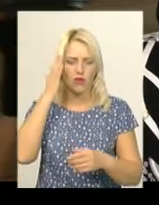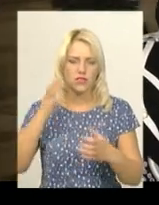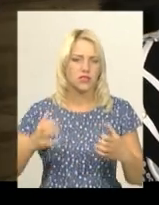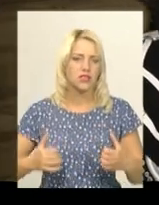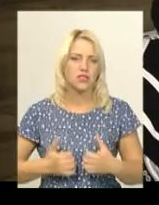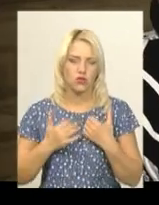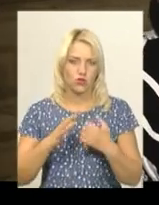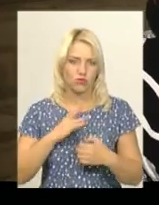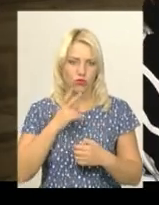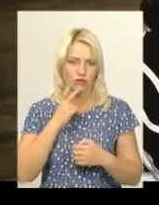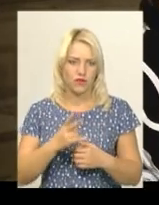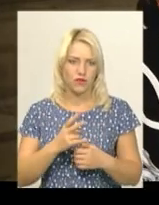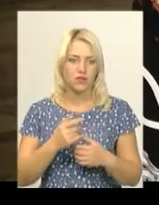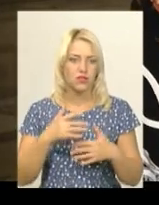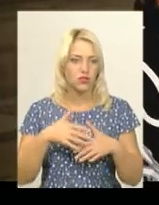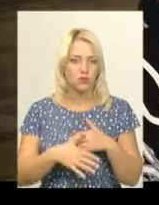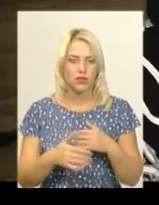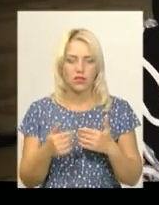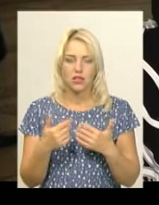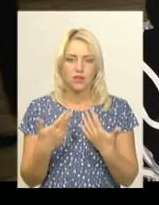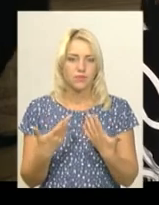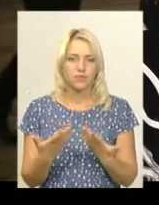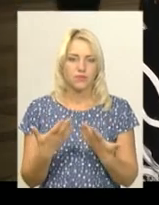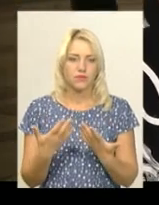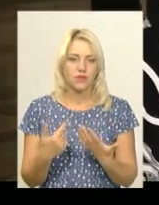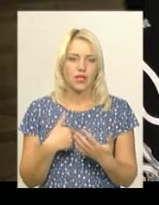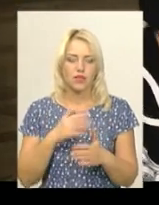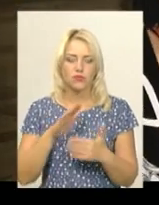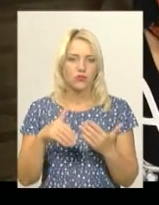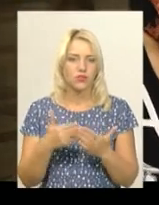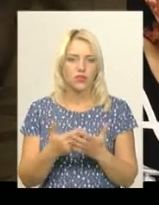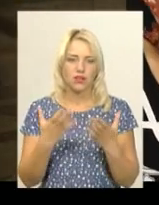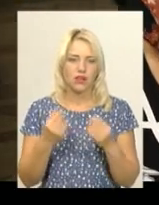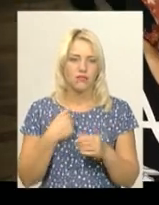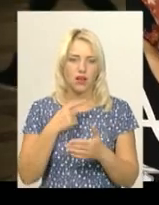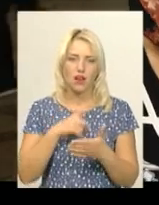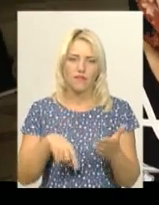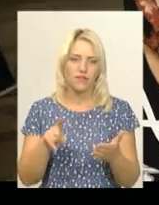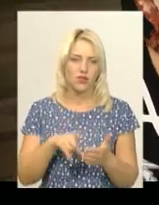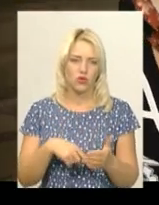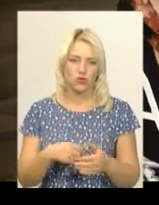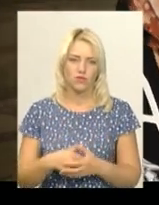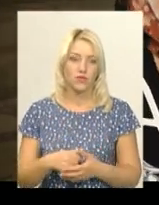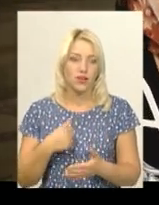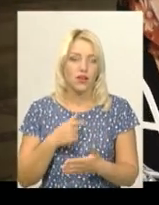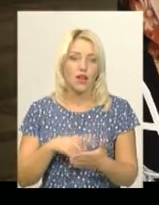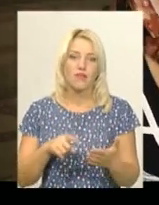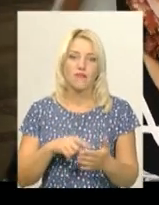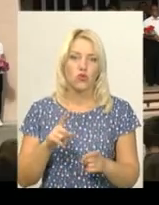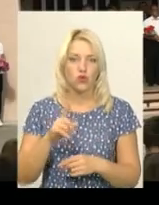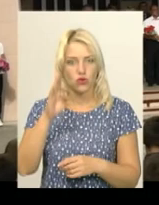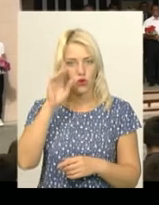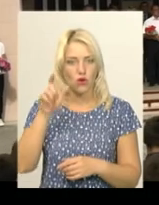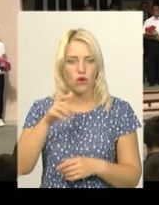дивитися. Я до сьогодні я не віру. Я не віру, що його